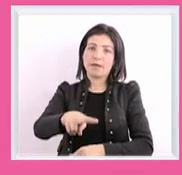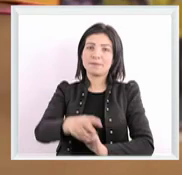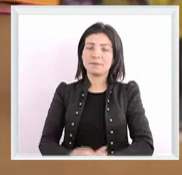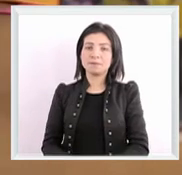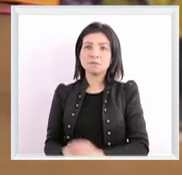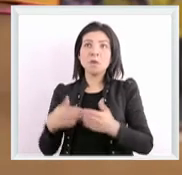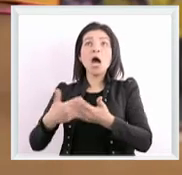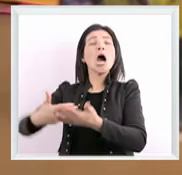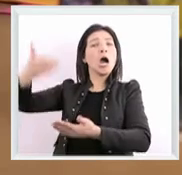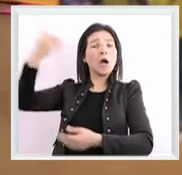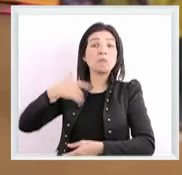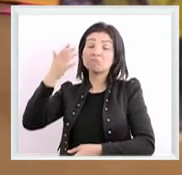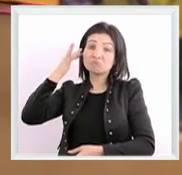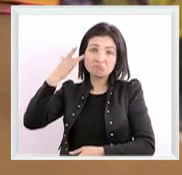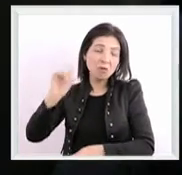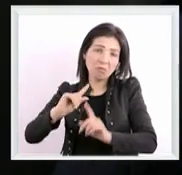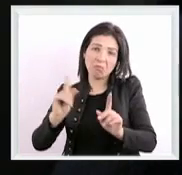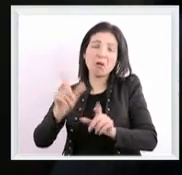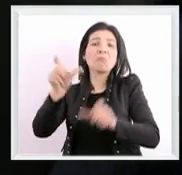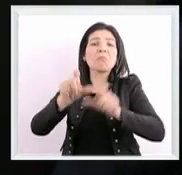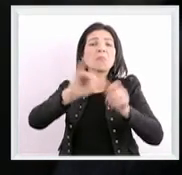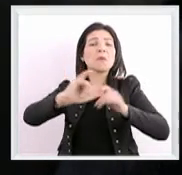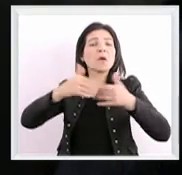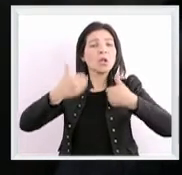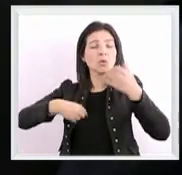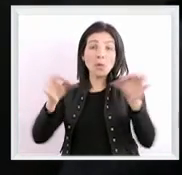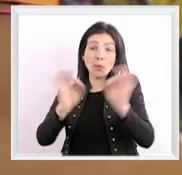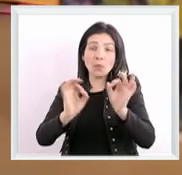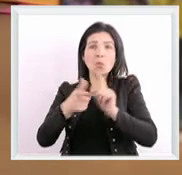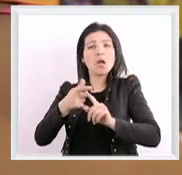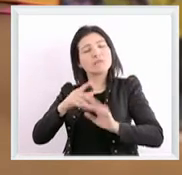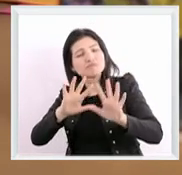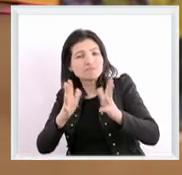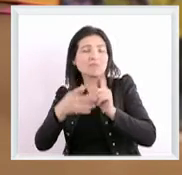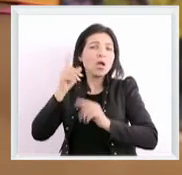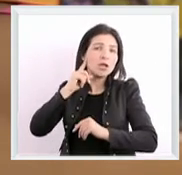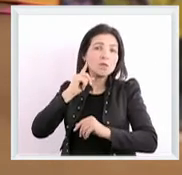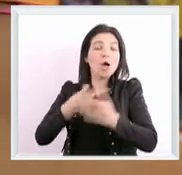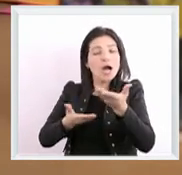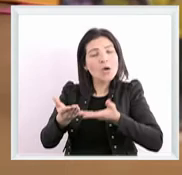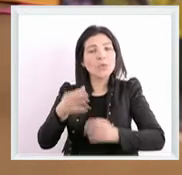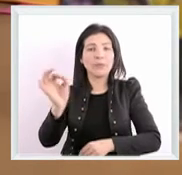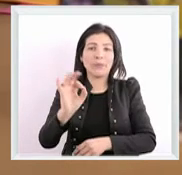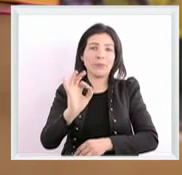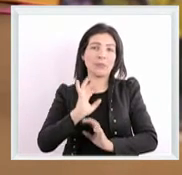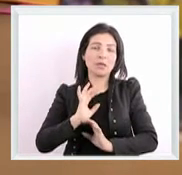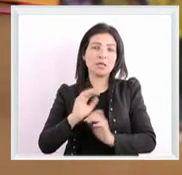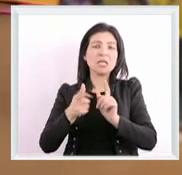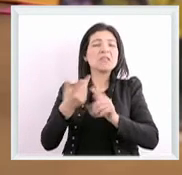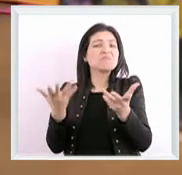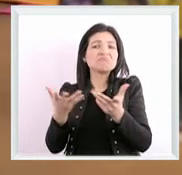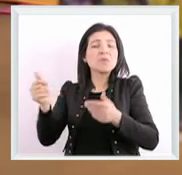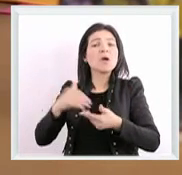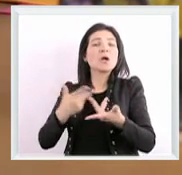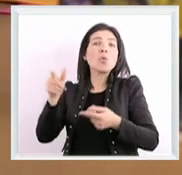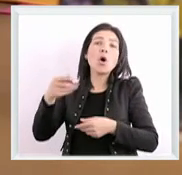كنا ما نسمعوش برشة بالأشخاص ذوي الإعاقة ولا كنا نسمعو بهم ما نتعاملوش معاهم برشة نتعاونوا